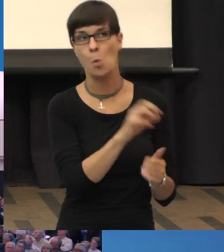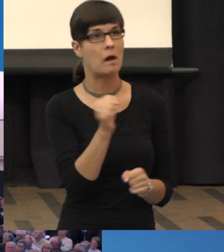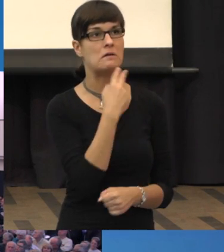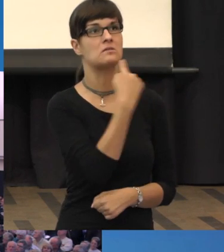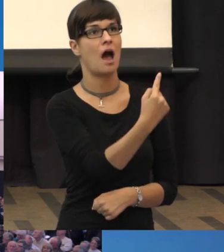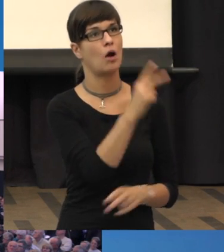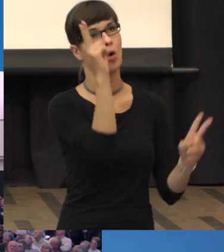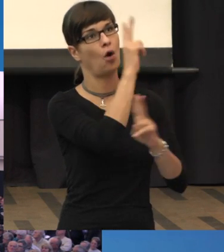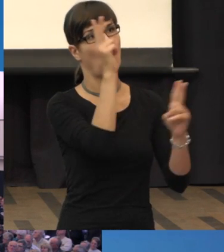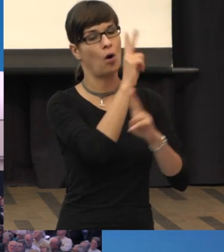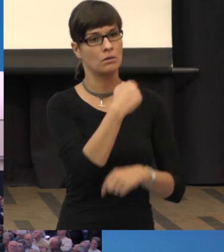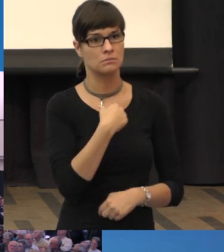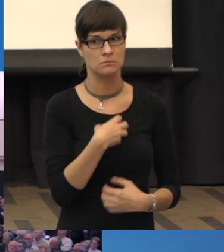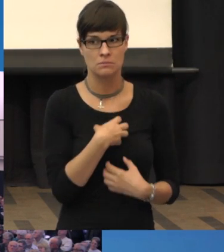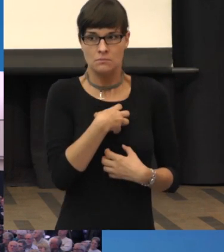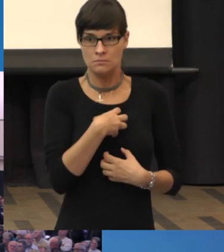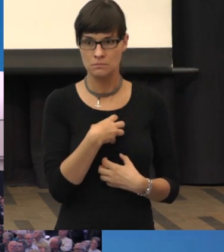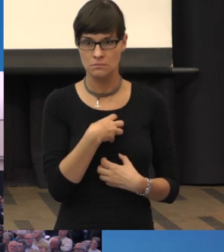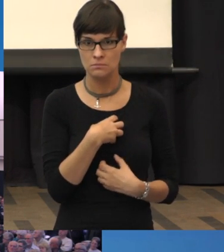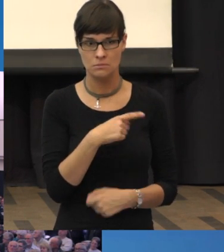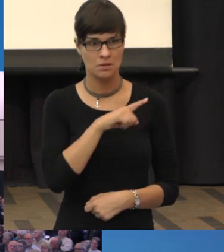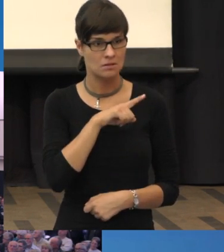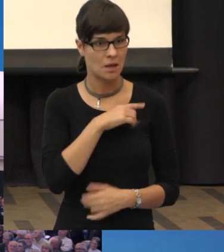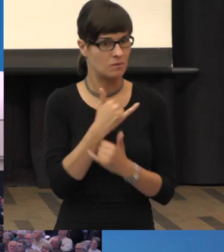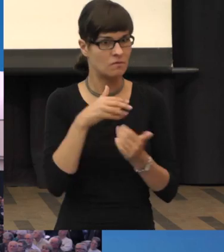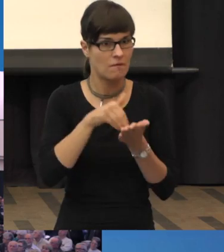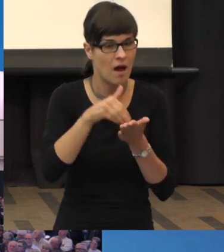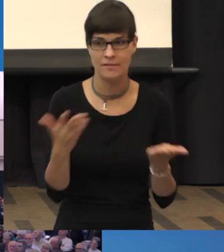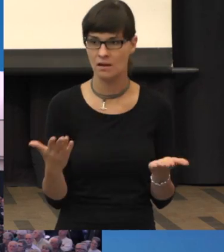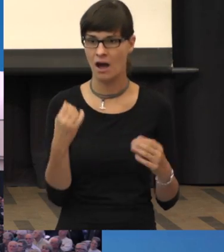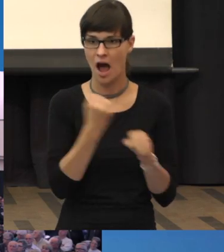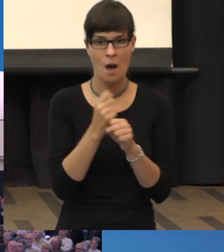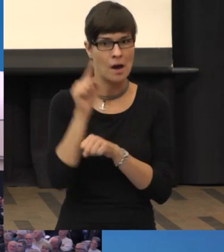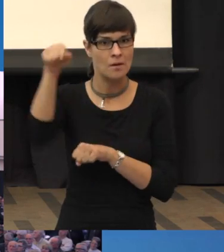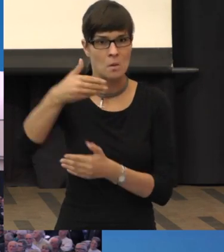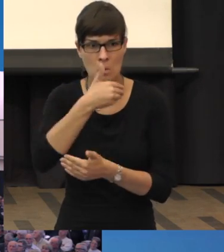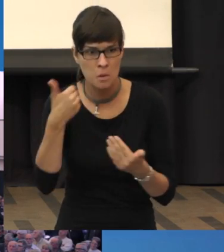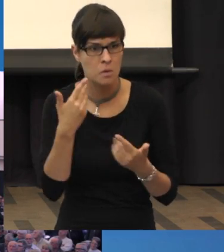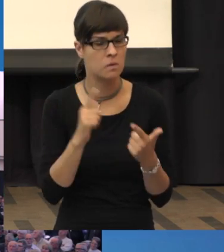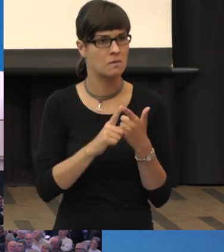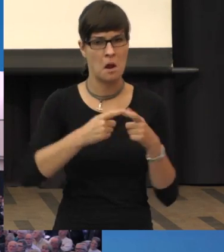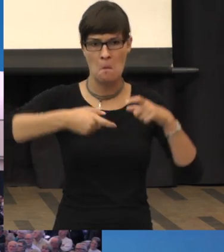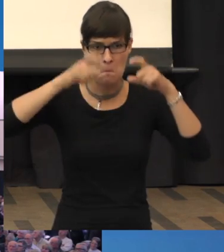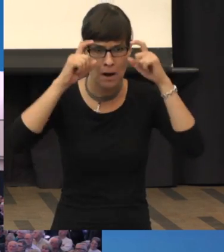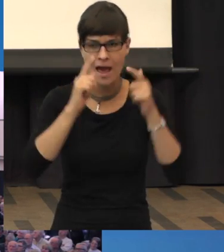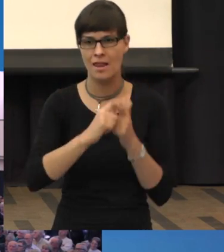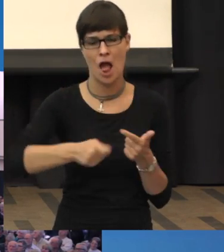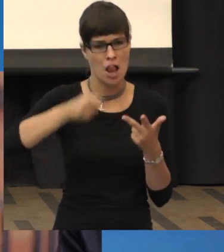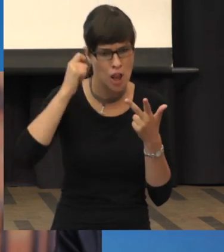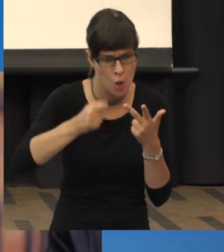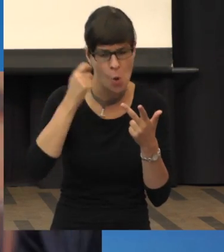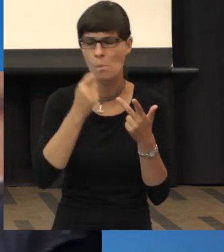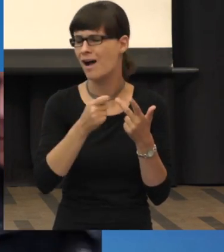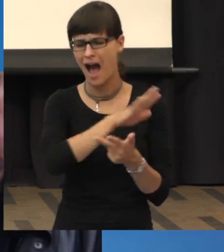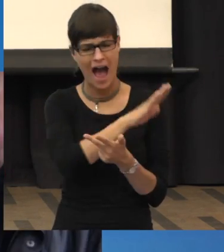Ich werde irgendwann ausgesteuert und kann nicht mehr arbeiten gehen. Ich weiß überhaupt nicht mehr. Ich habe sämtliche Hilfen von Brillen, Lupen, alles tralala zu